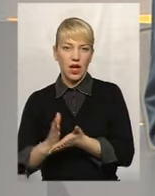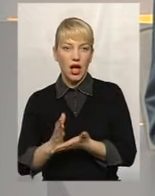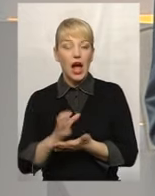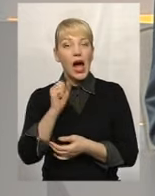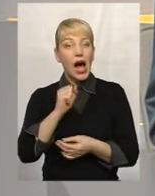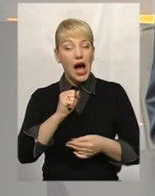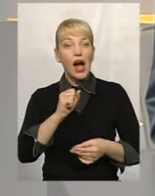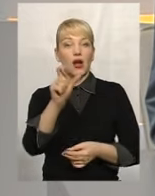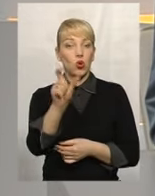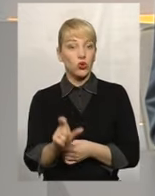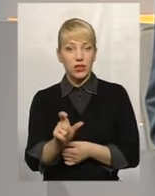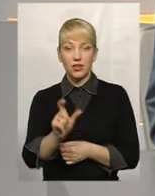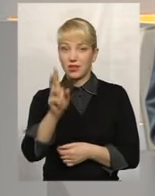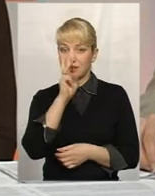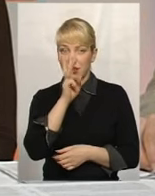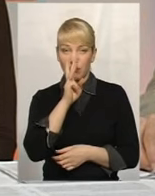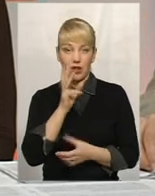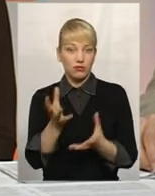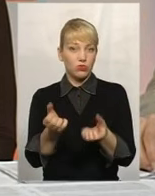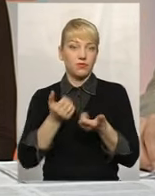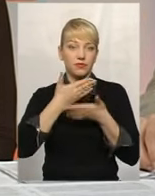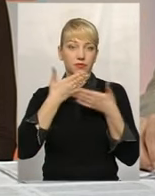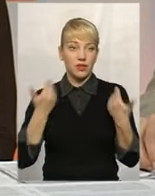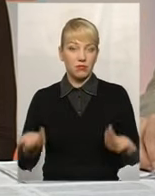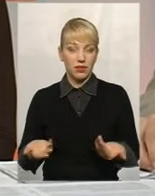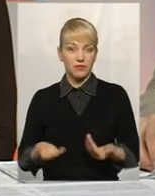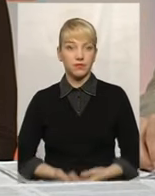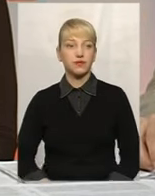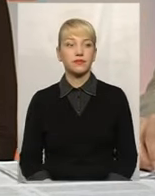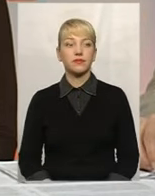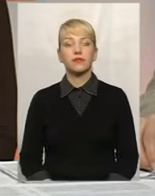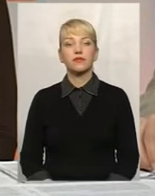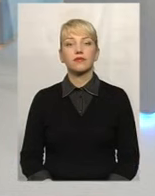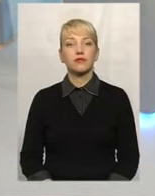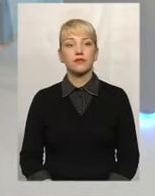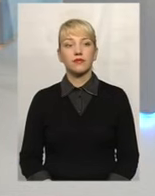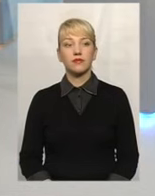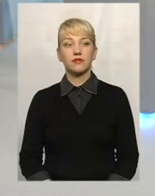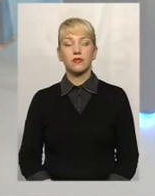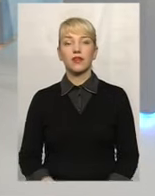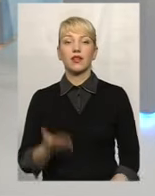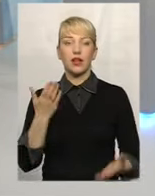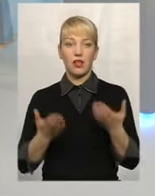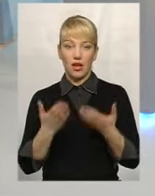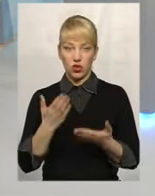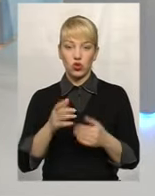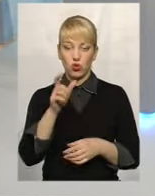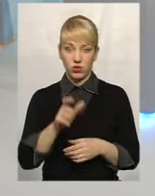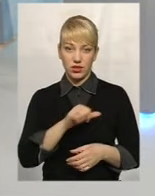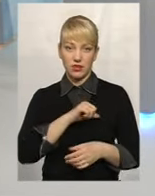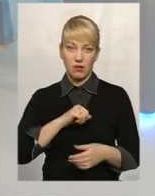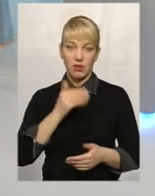А сам найманний працівник зарплати не отримав. Якщо він звернеться до нас, то ми,